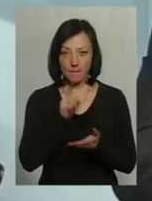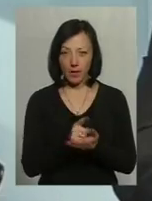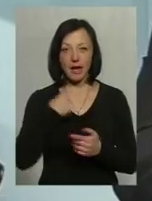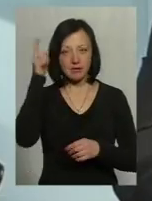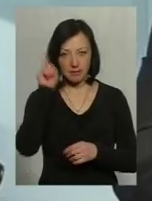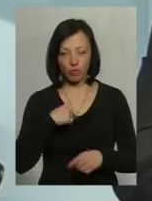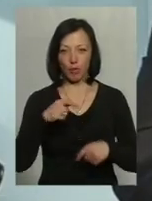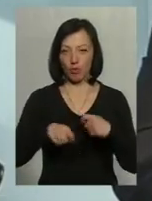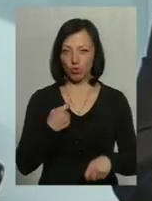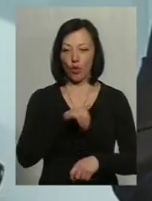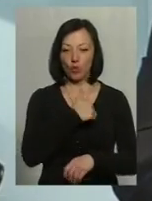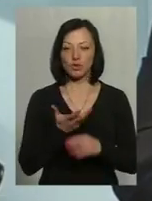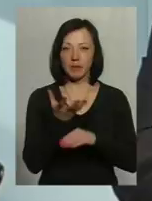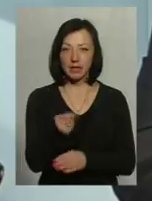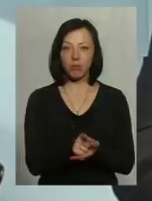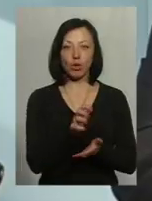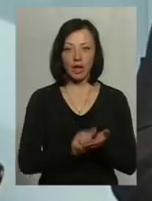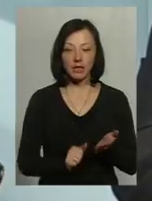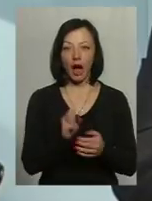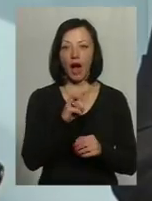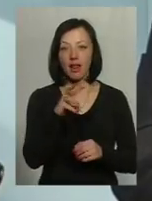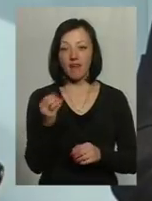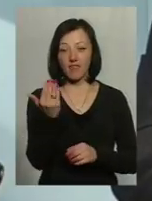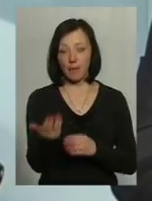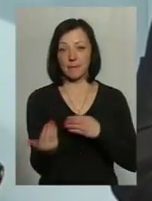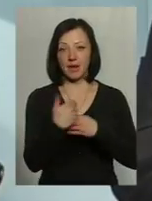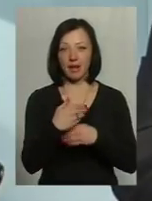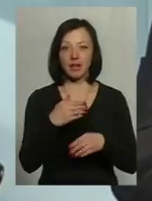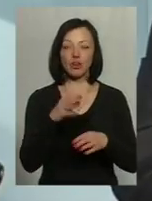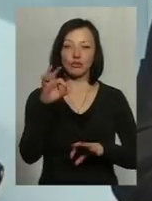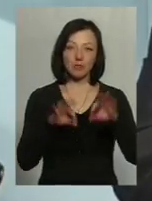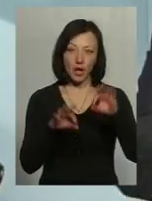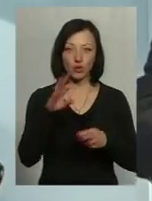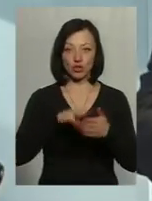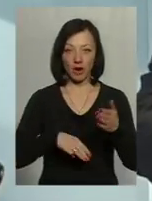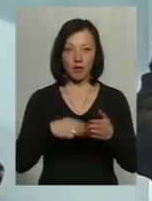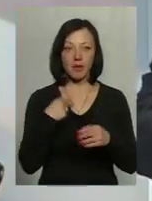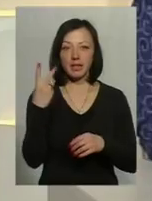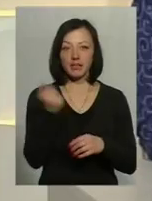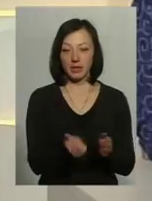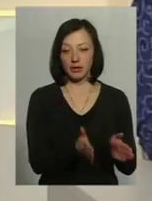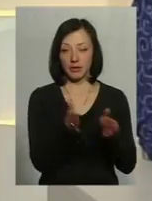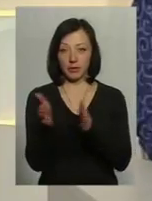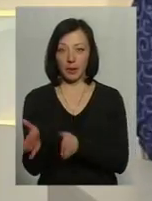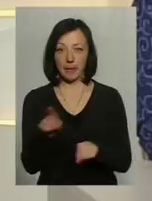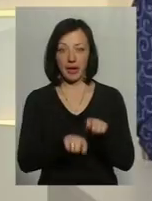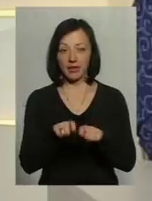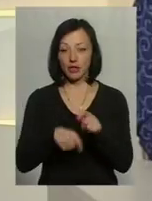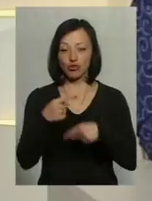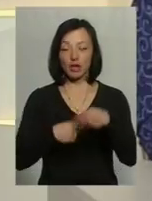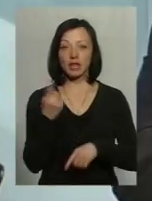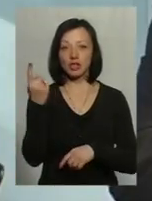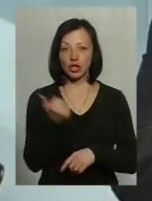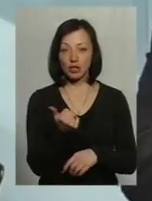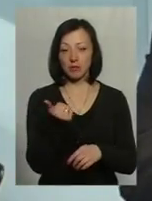я знаю, що я порушив. Я хочу сплатити податки, каже, ну, а ви вже прийдете, пінює штраф до наргуйте. Ми на дві неділі відтермінували цю перевірку, через тиждень